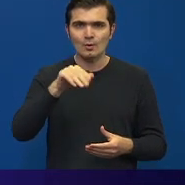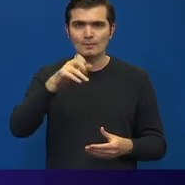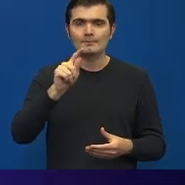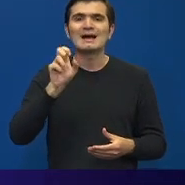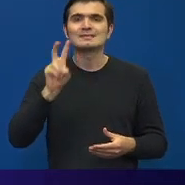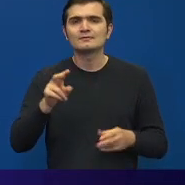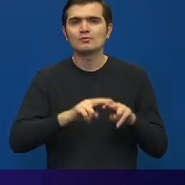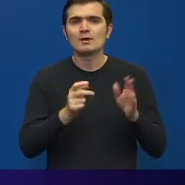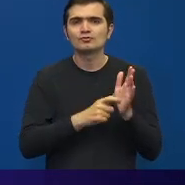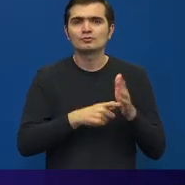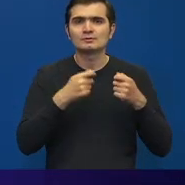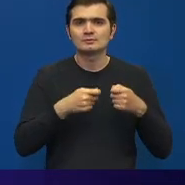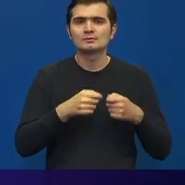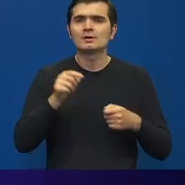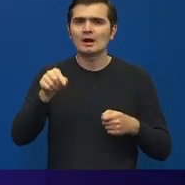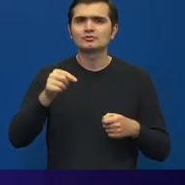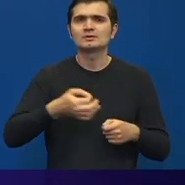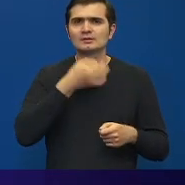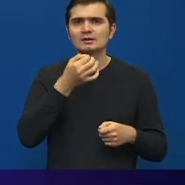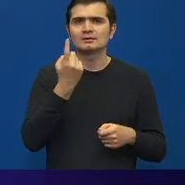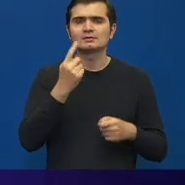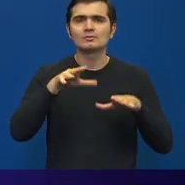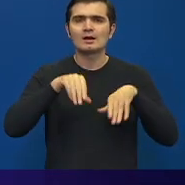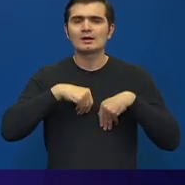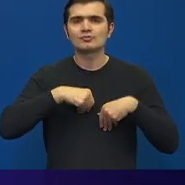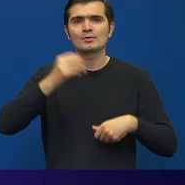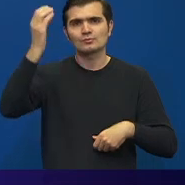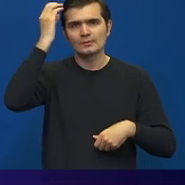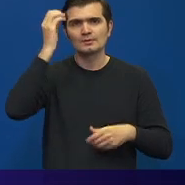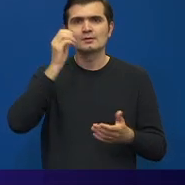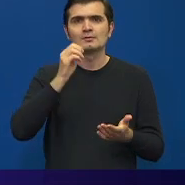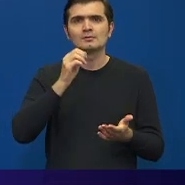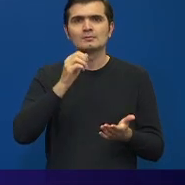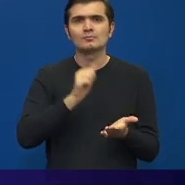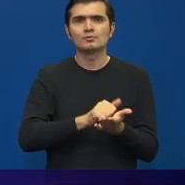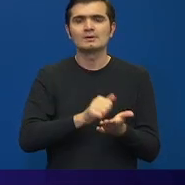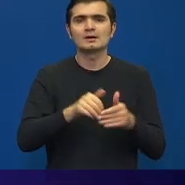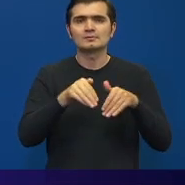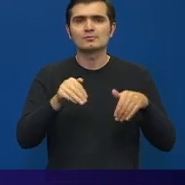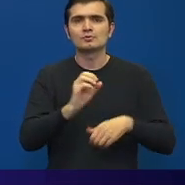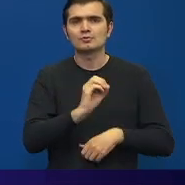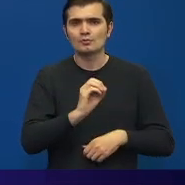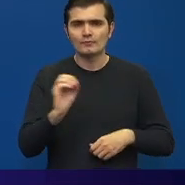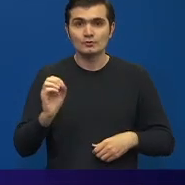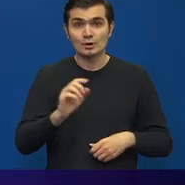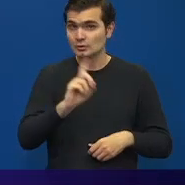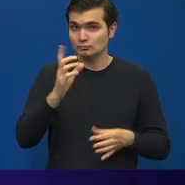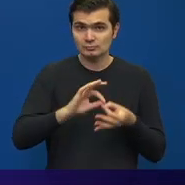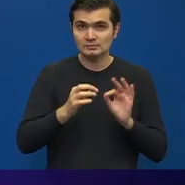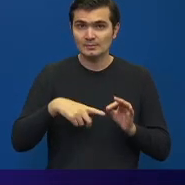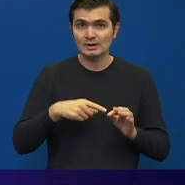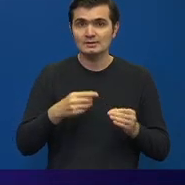Această declarație este un angajament guvernamental publicat în monitorul oficial. Deci nu este un act normativ, așa cum am cerut